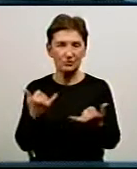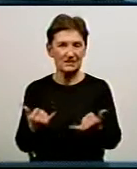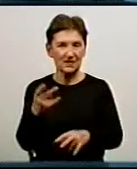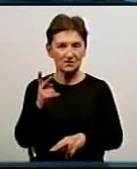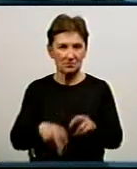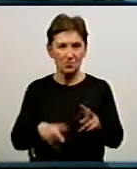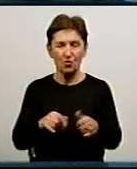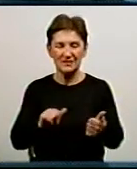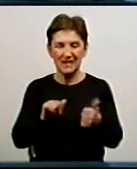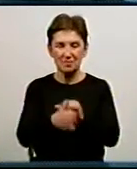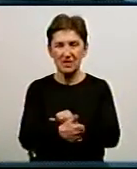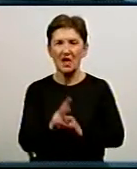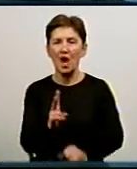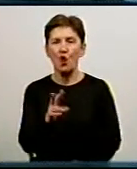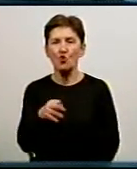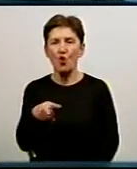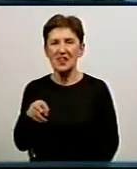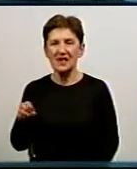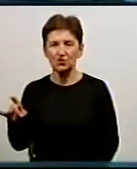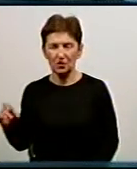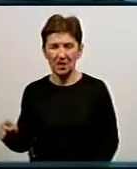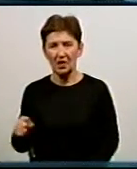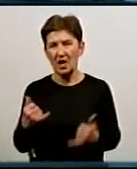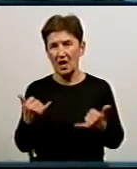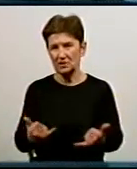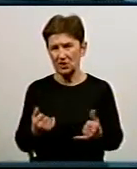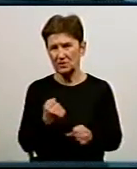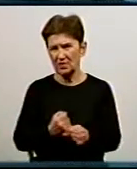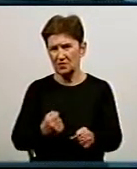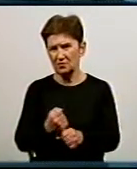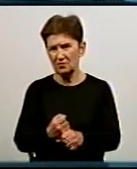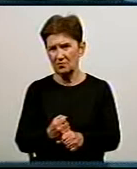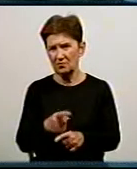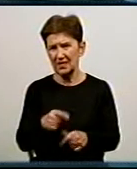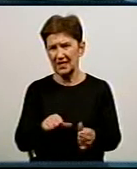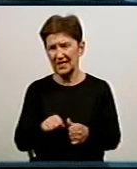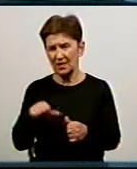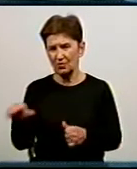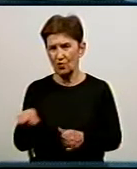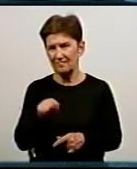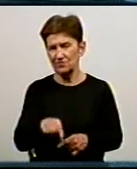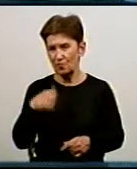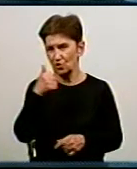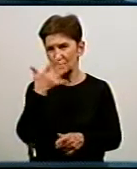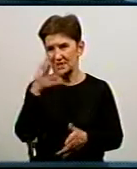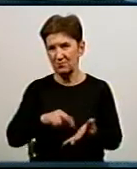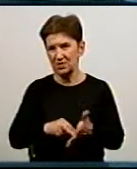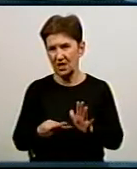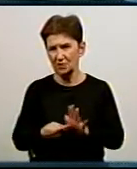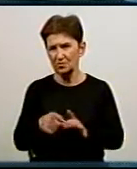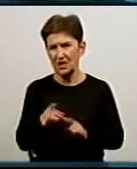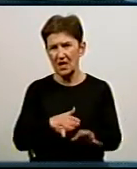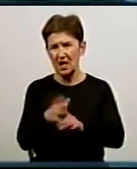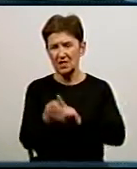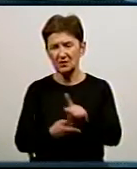заміні колектора, і зараз працюємо ми по заміні водопровідній мережі. Крім того, в цьому році планується провести